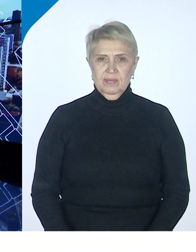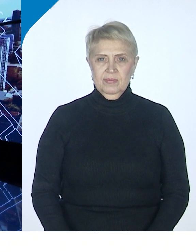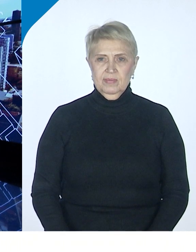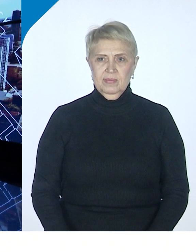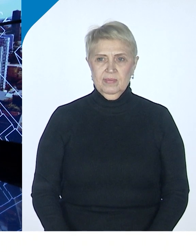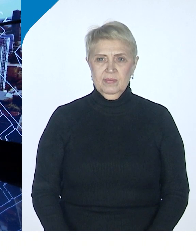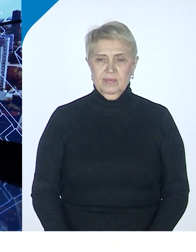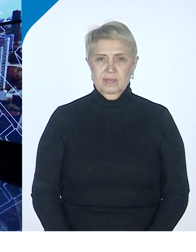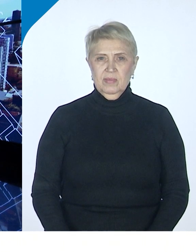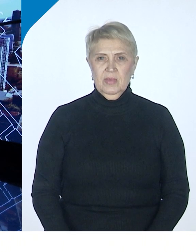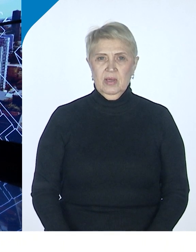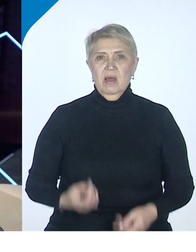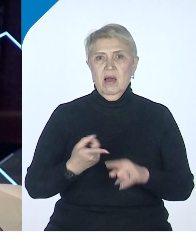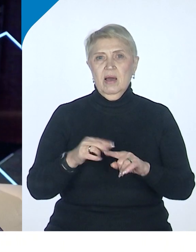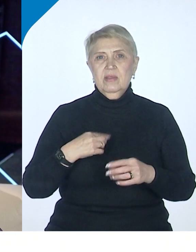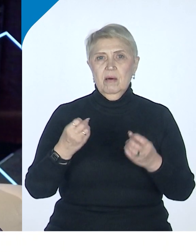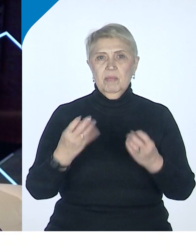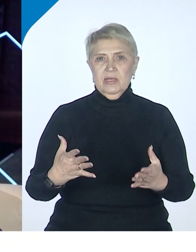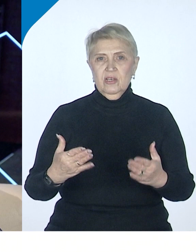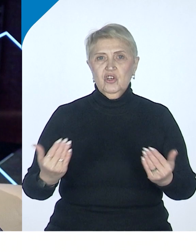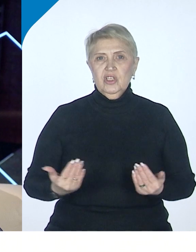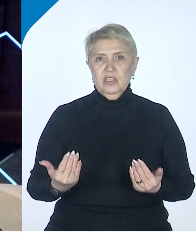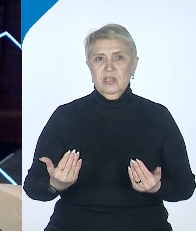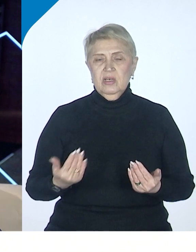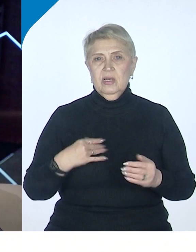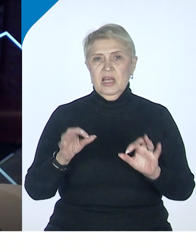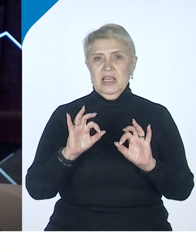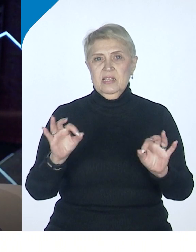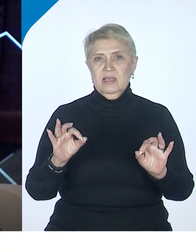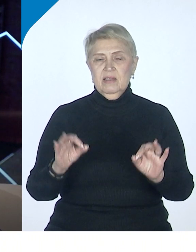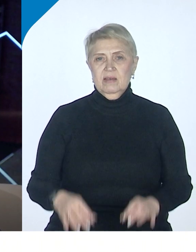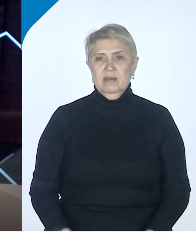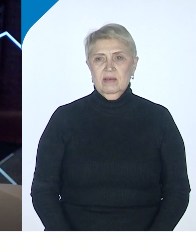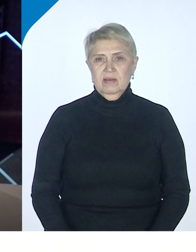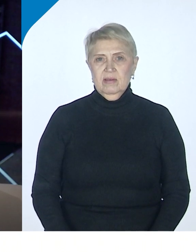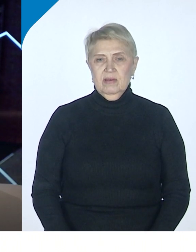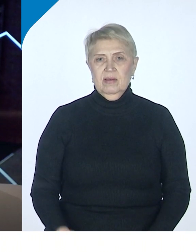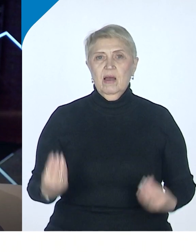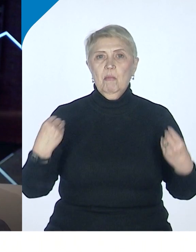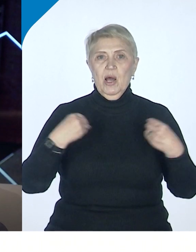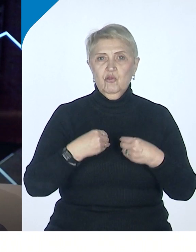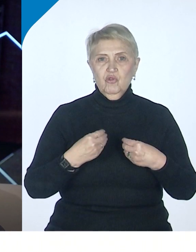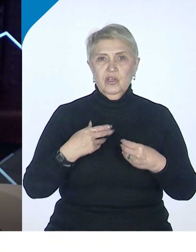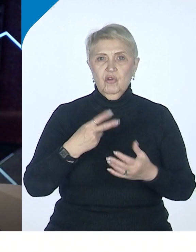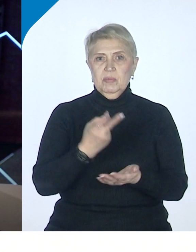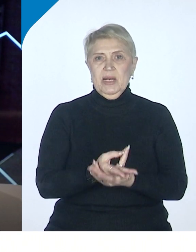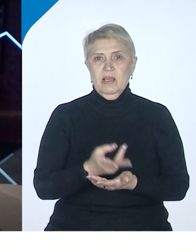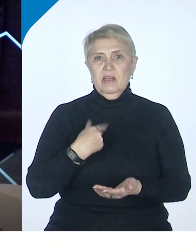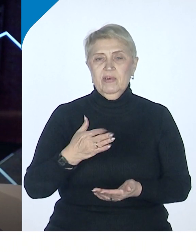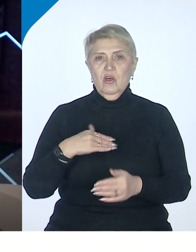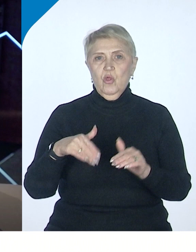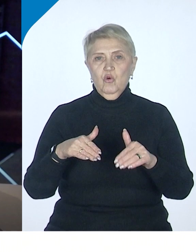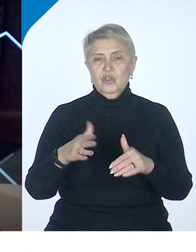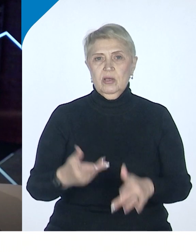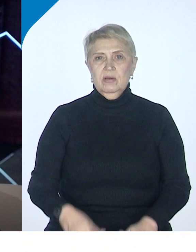Это как бы простая житейская истина. По одежке протягивай ножки. Существует